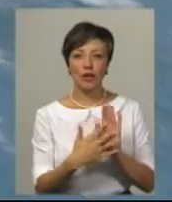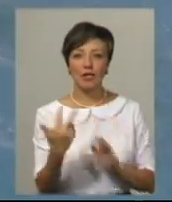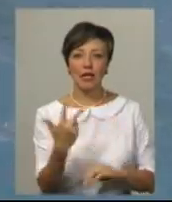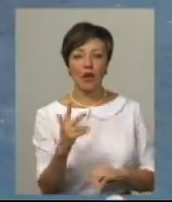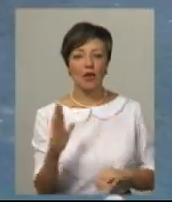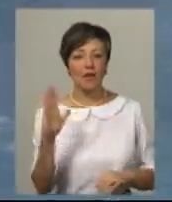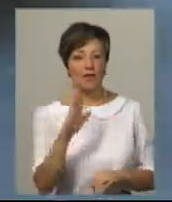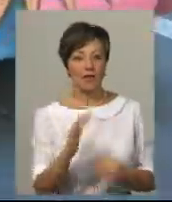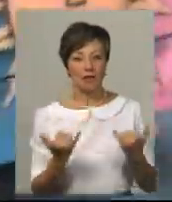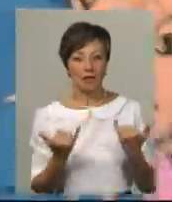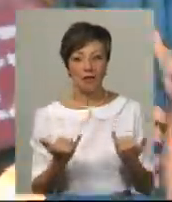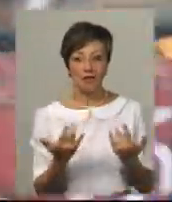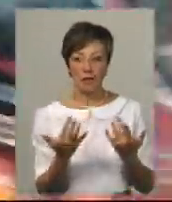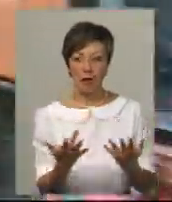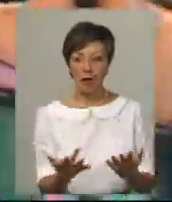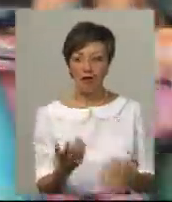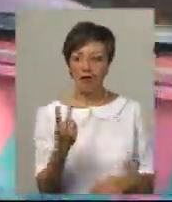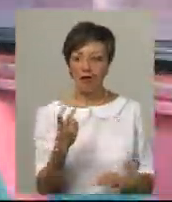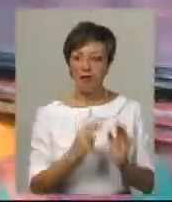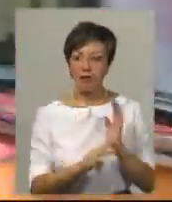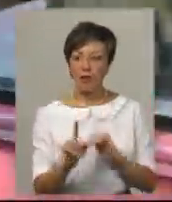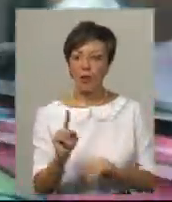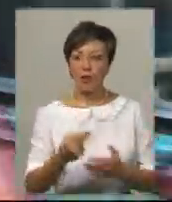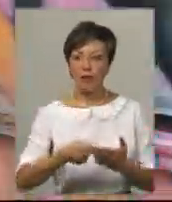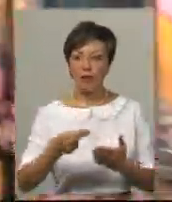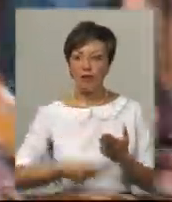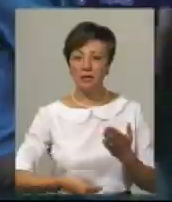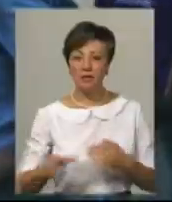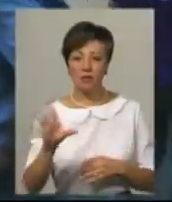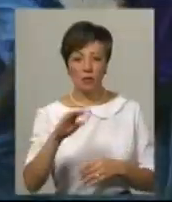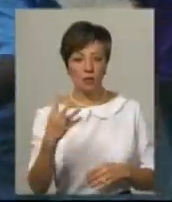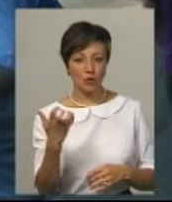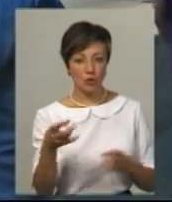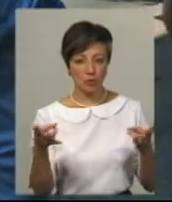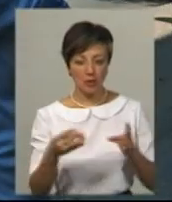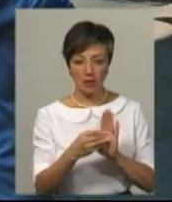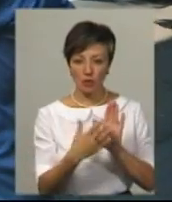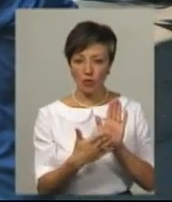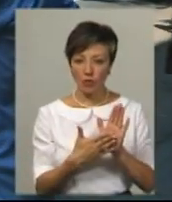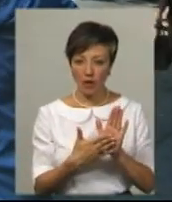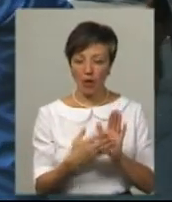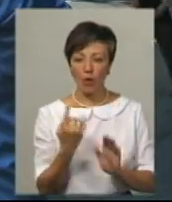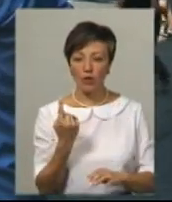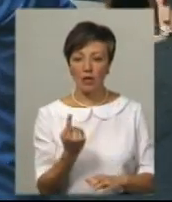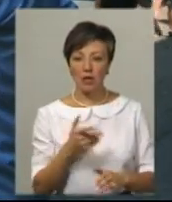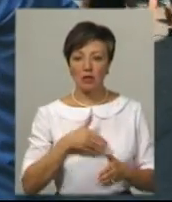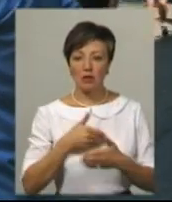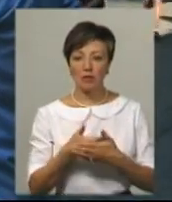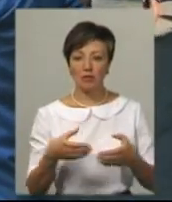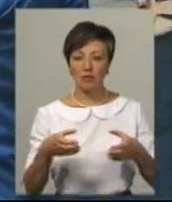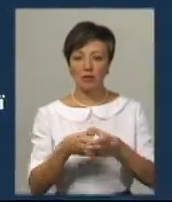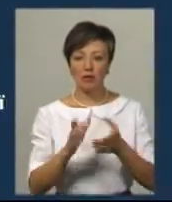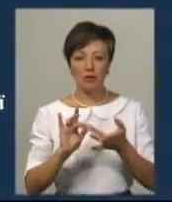вересня. Наразі вона набрала 271 підпис із п'яти сотень необхідних. Зреєструвала петицію одна із спільнот у